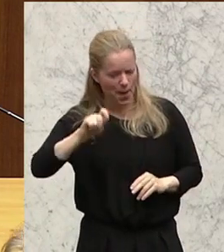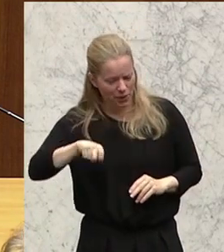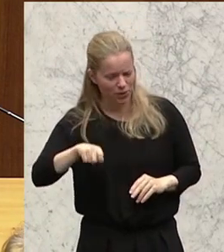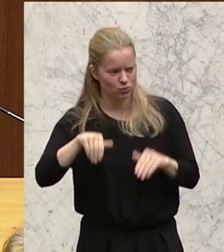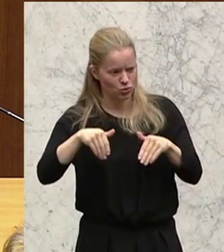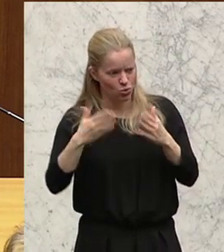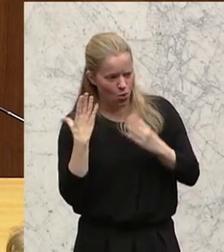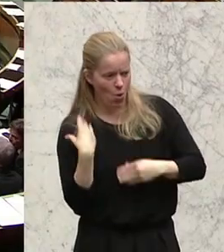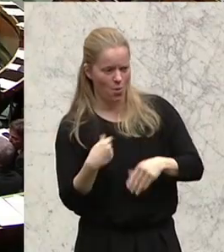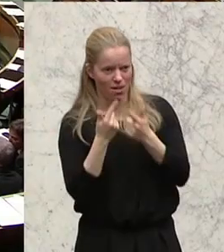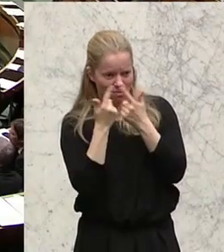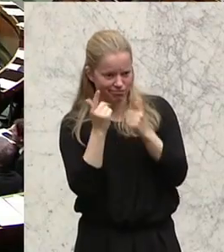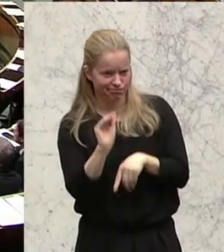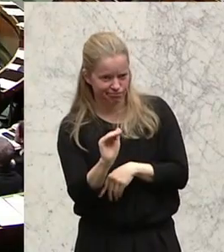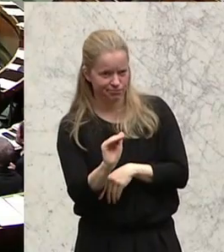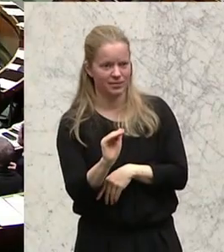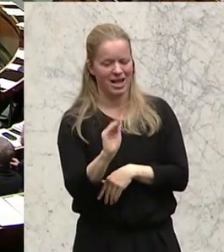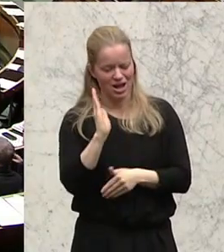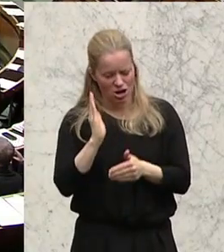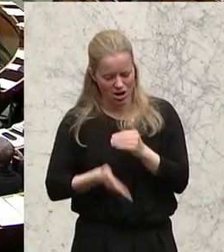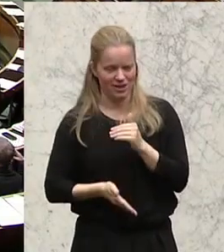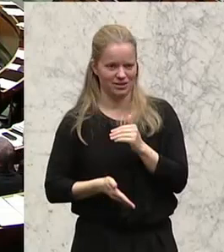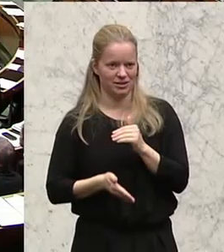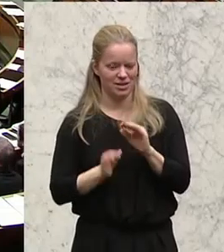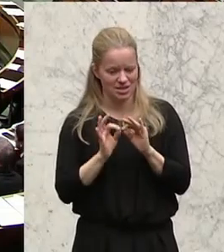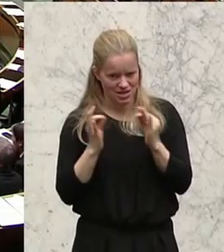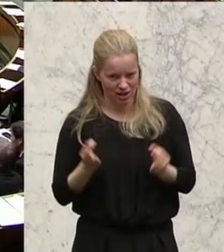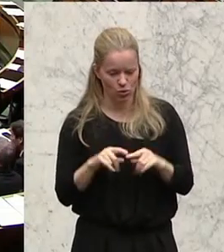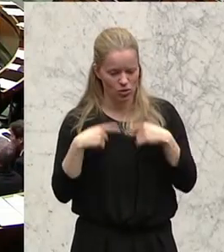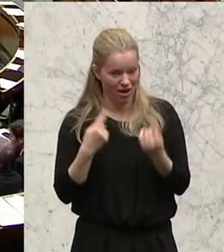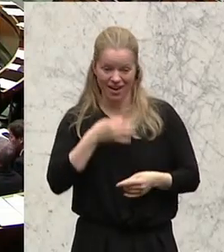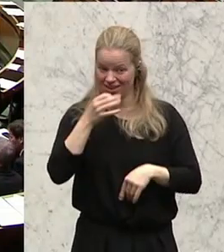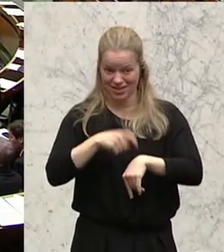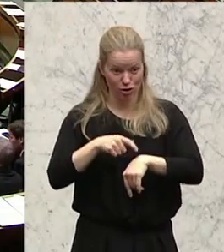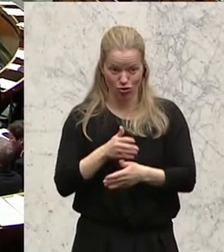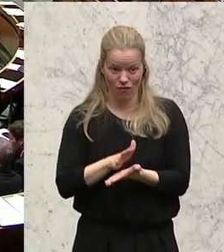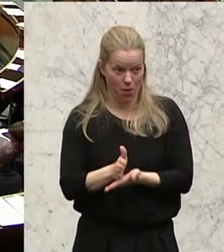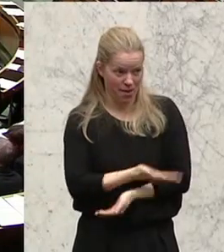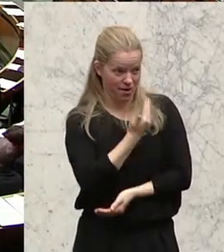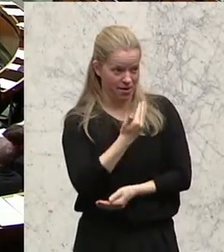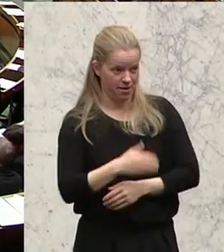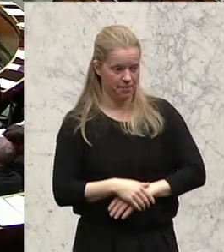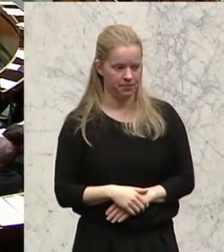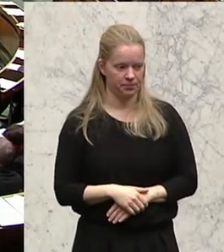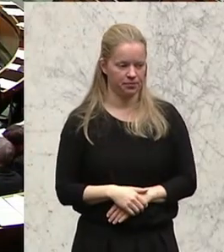noch einmal auf die Redezeit aufmerksam. Sie haben jetzt einen Schlusssatz noch und ansonsten die Redezeit eben ausgestellt. Ich darf